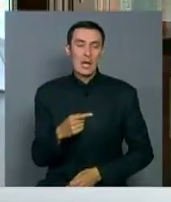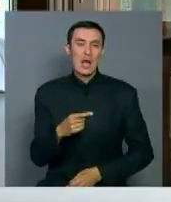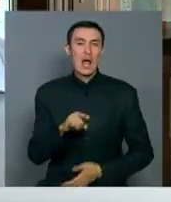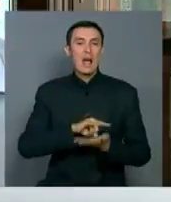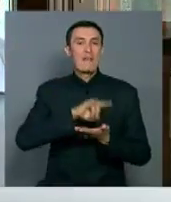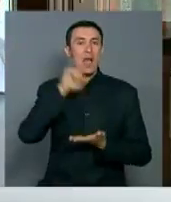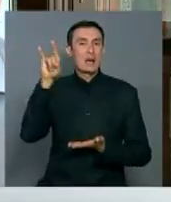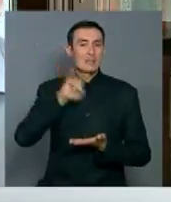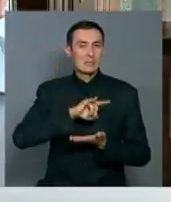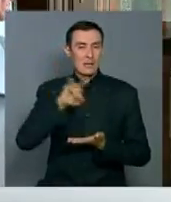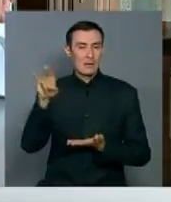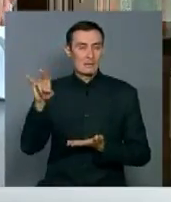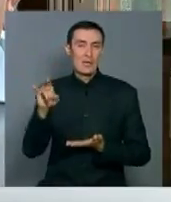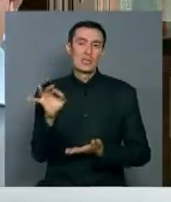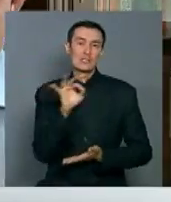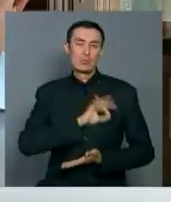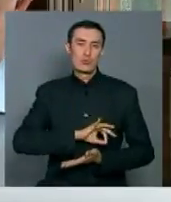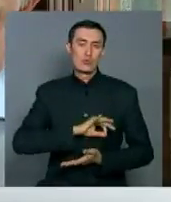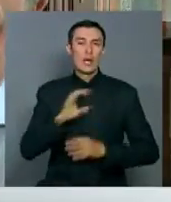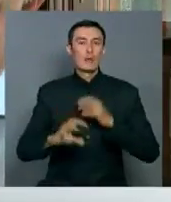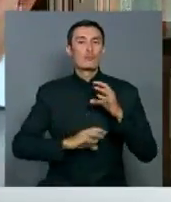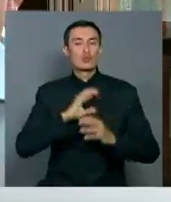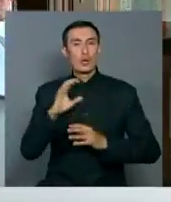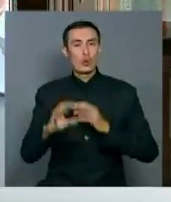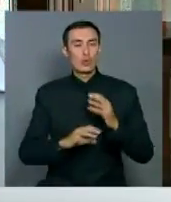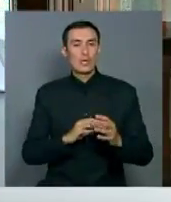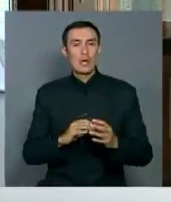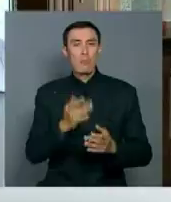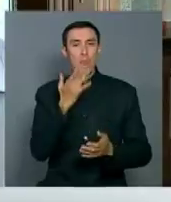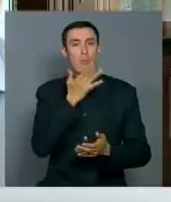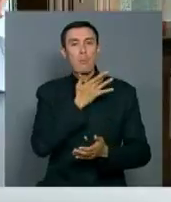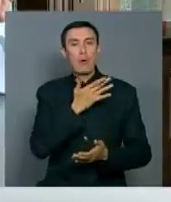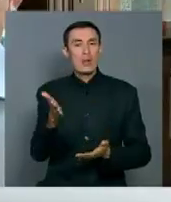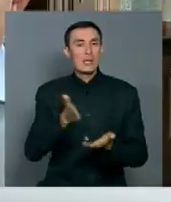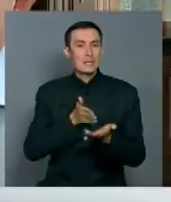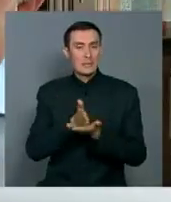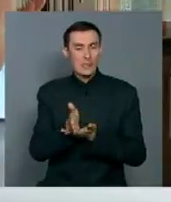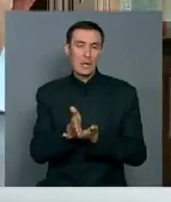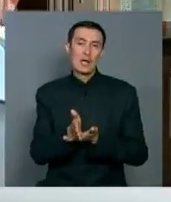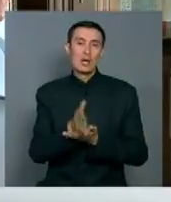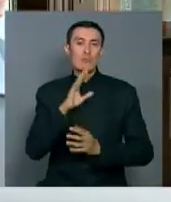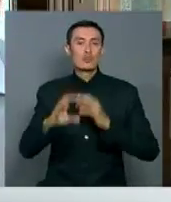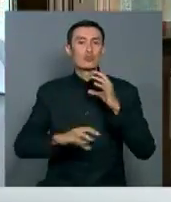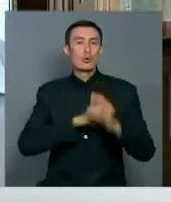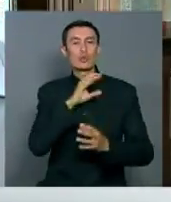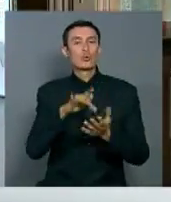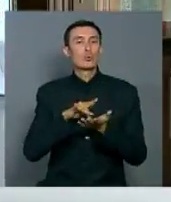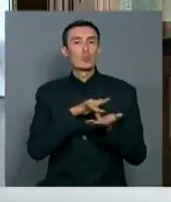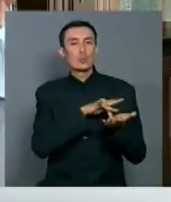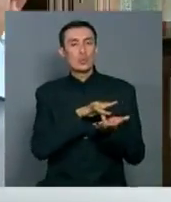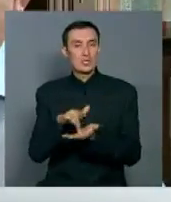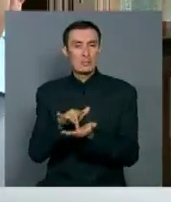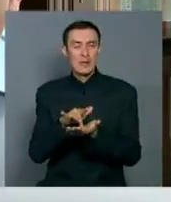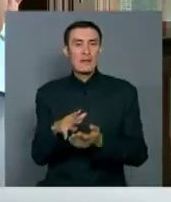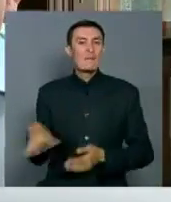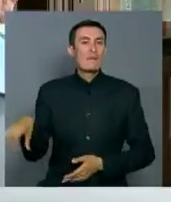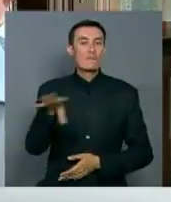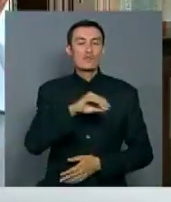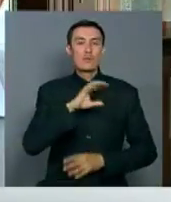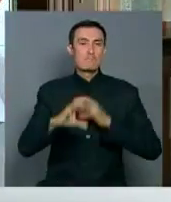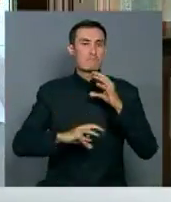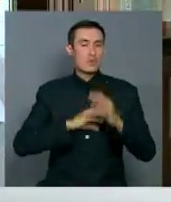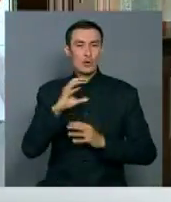авиации, международной политики, международного туризма. То есть везде и всюду